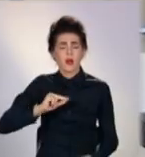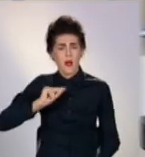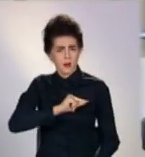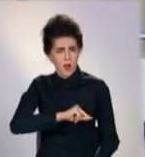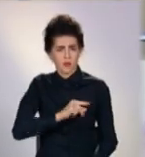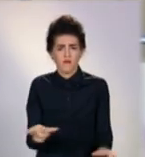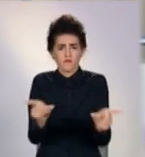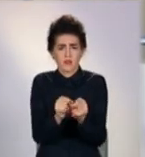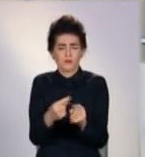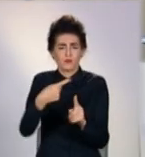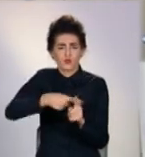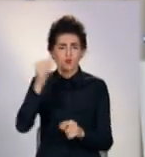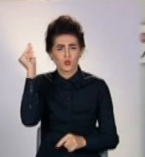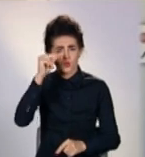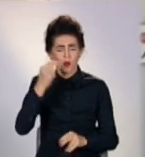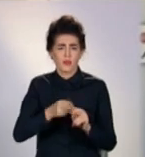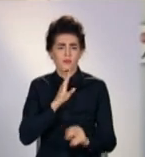фельдшерка Анастасія Опаріна.